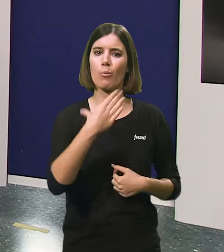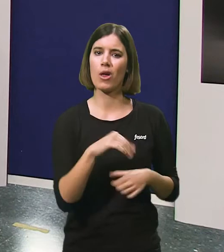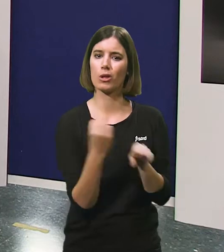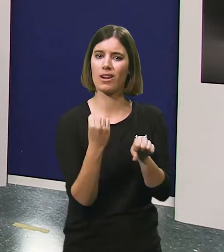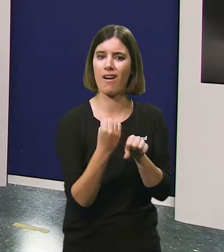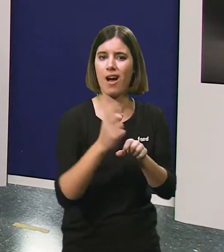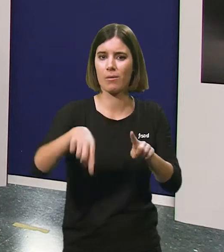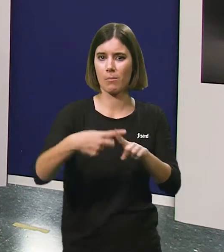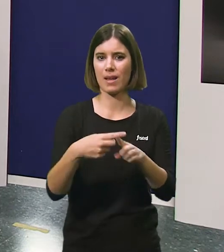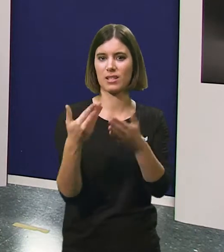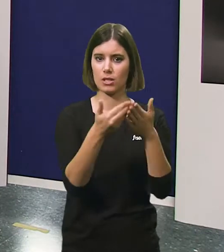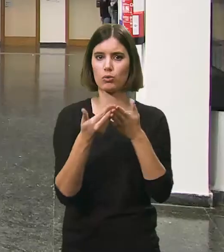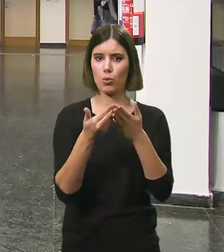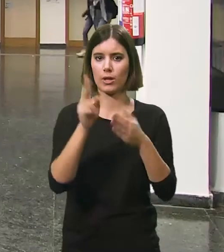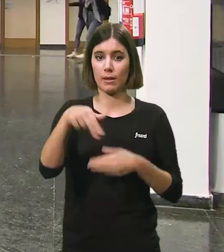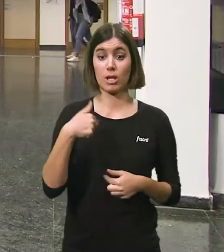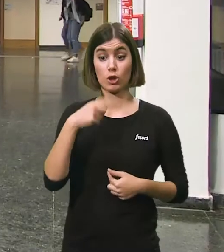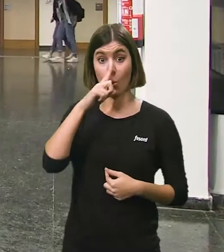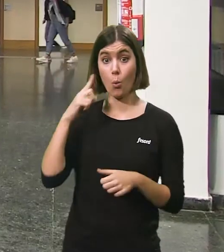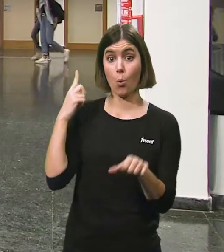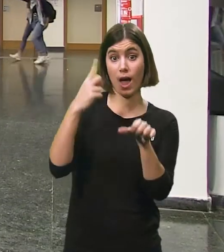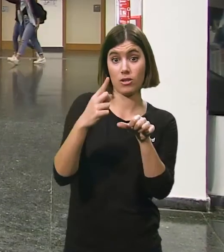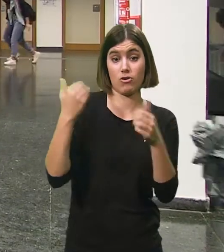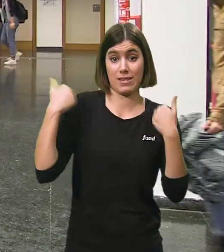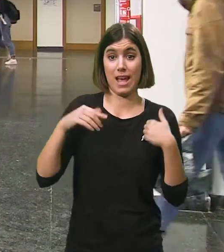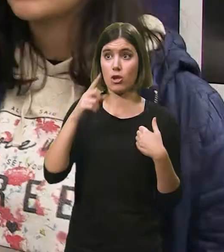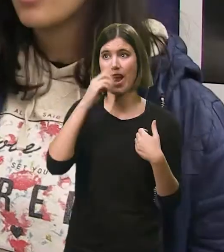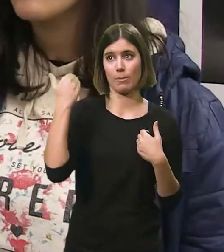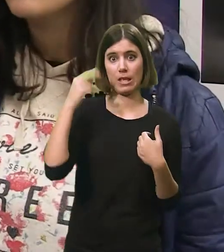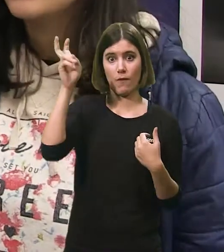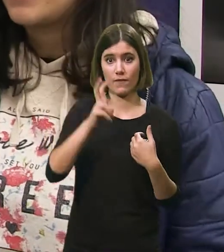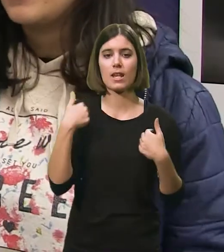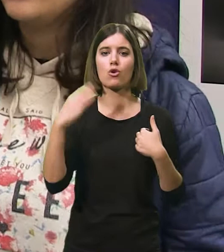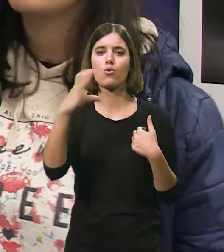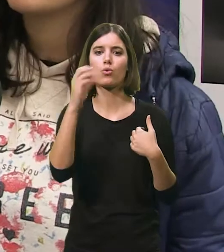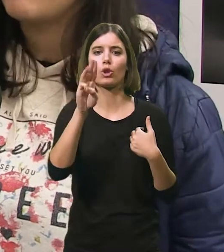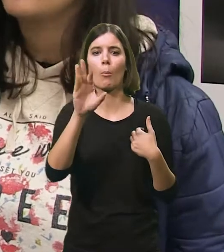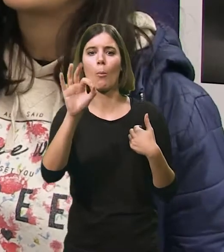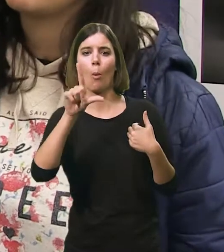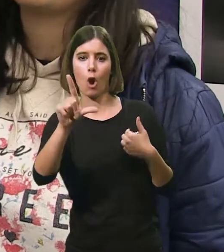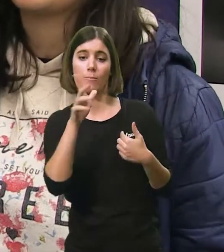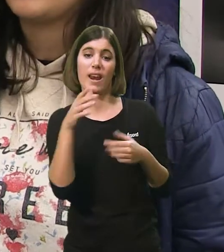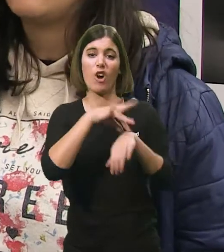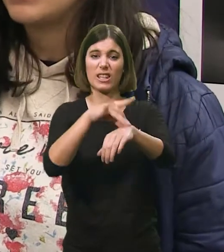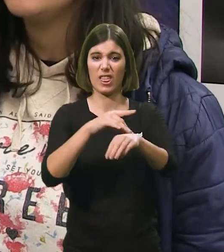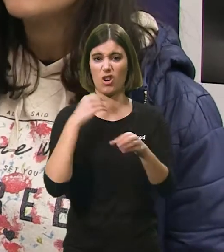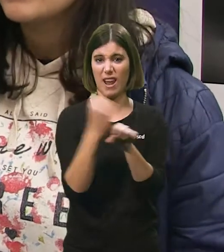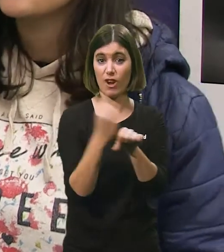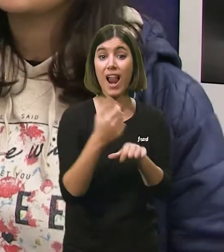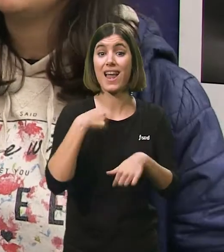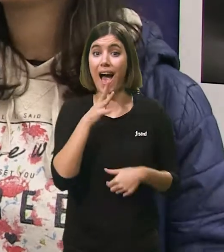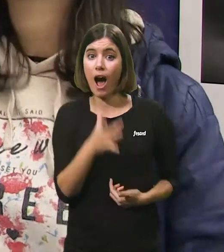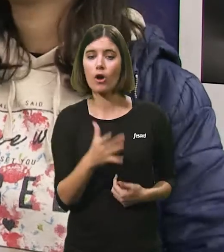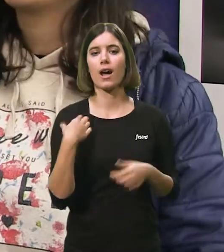volem treballar i fer estudios. Jo llevo un any, vinent el any passat, he fet un curs de Pol, que és programes d'artesa laboral,